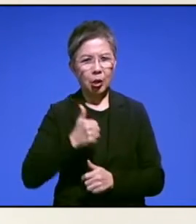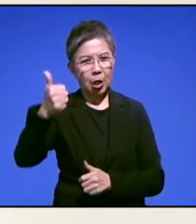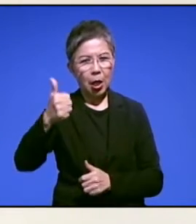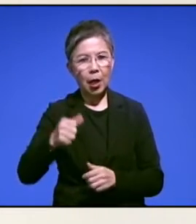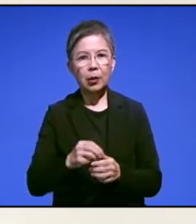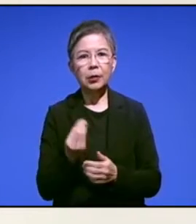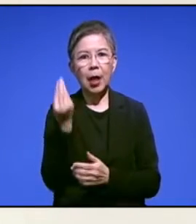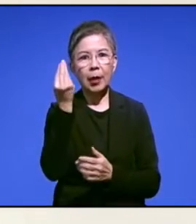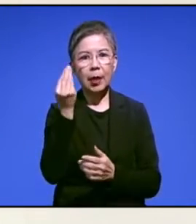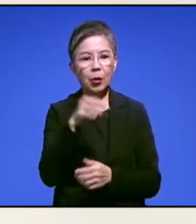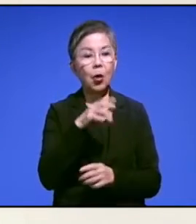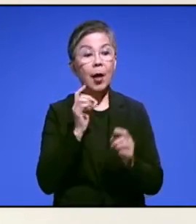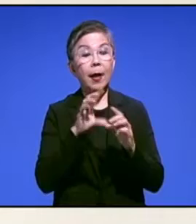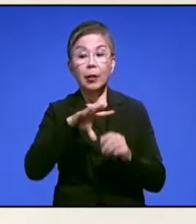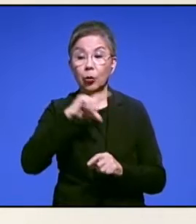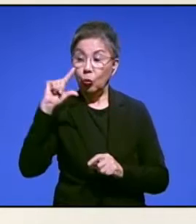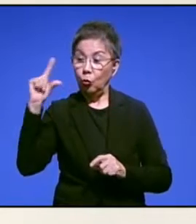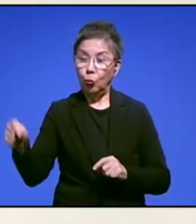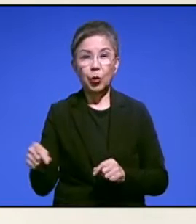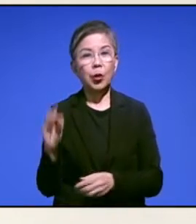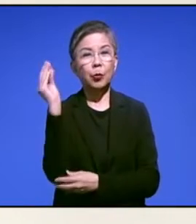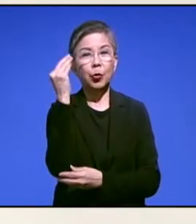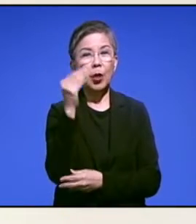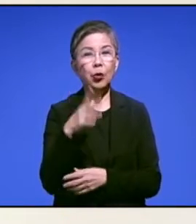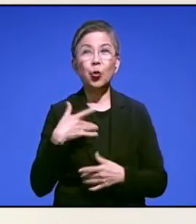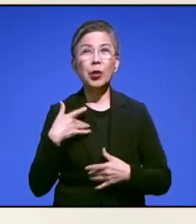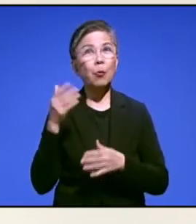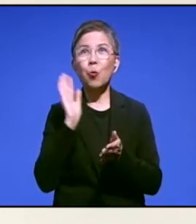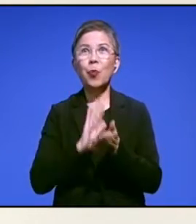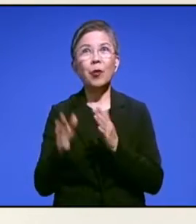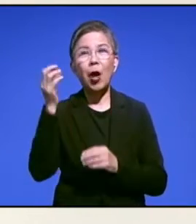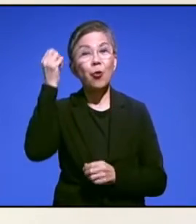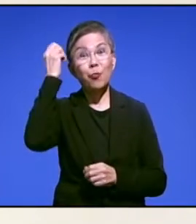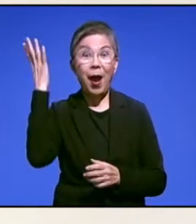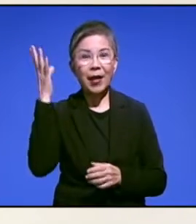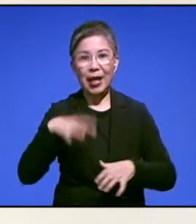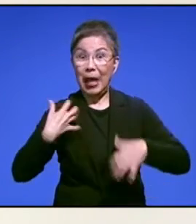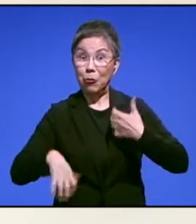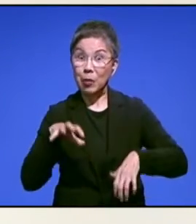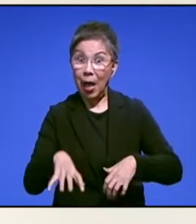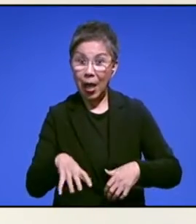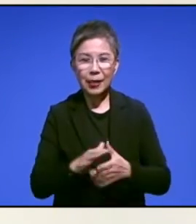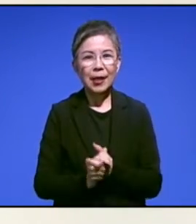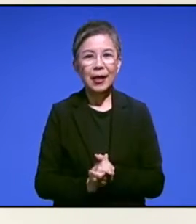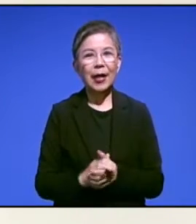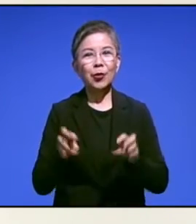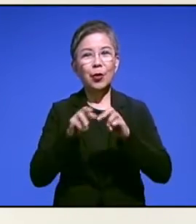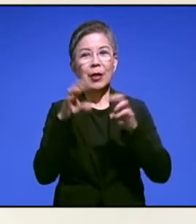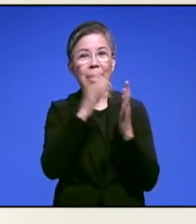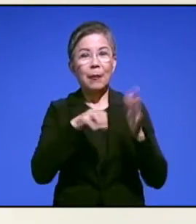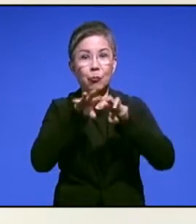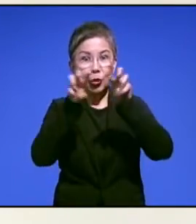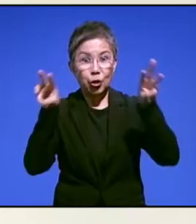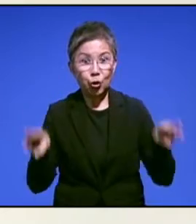destinasi wisata yang sudah lama tidak terdengar, seperti keragunan ataupun beberapa museum dapat